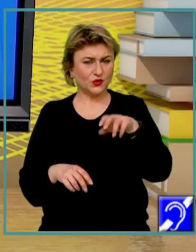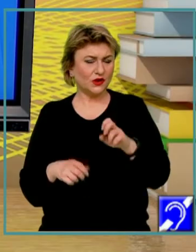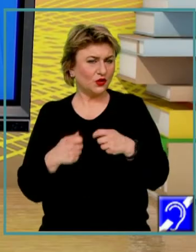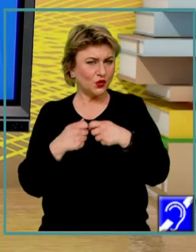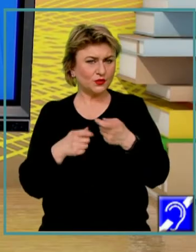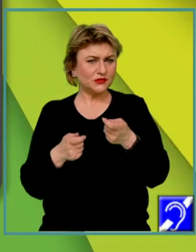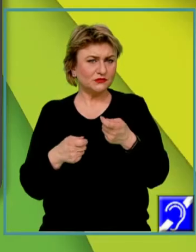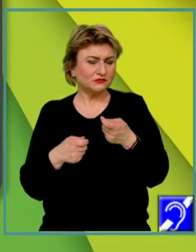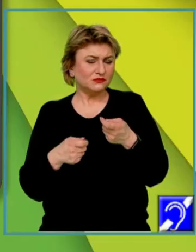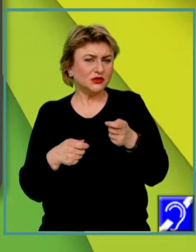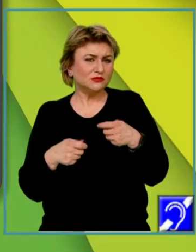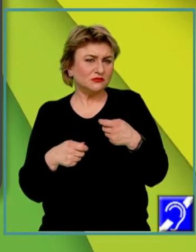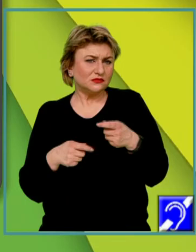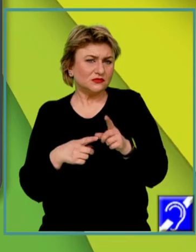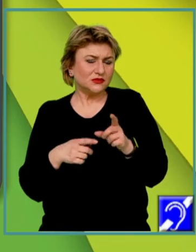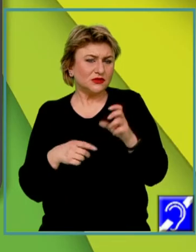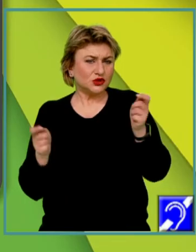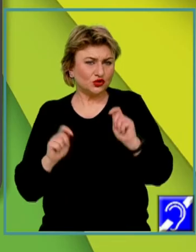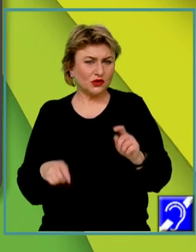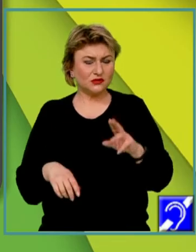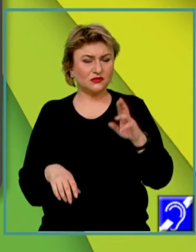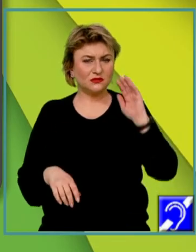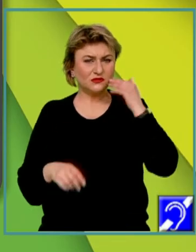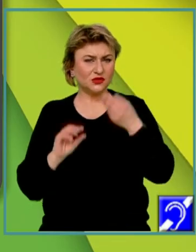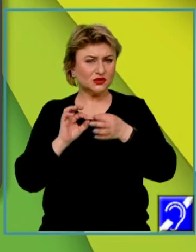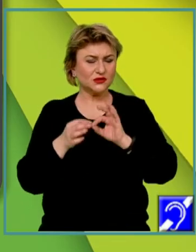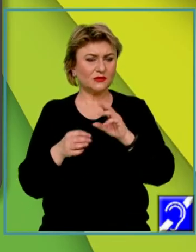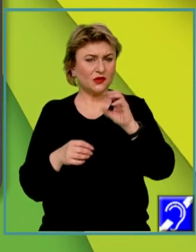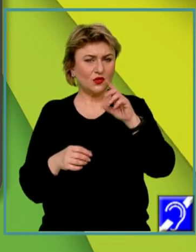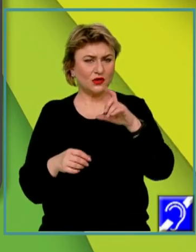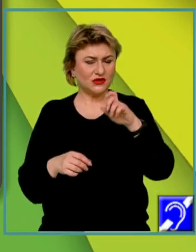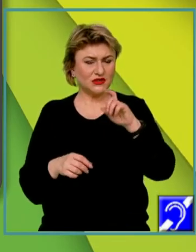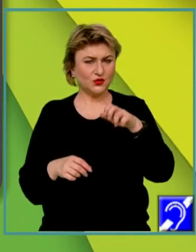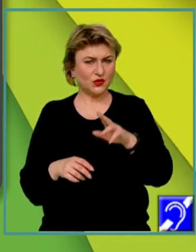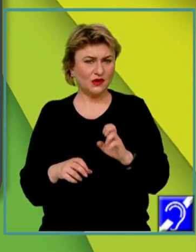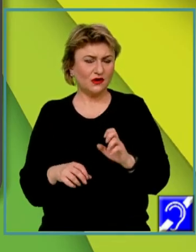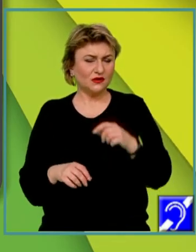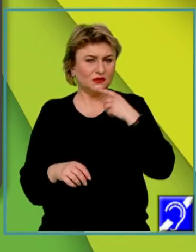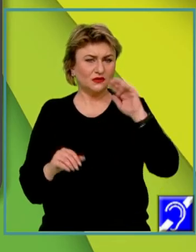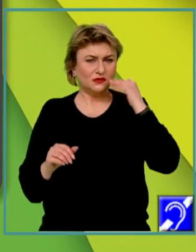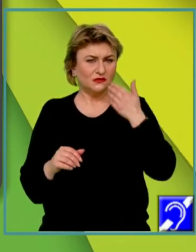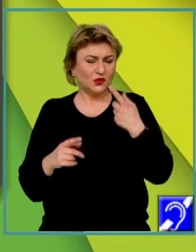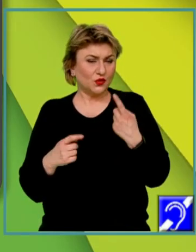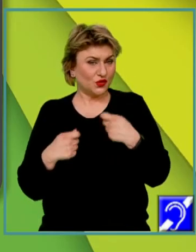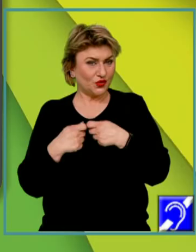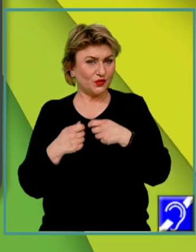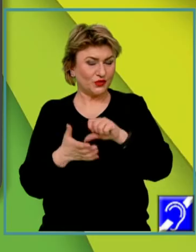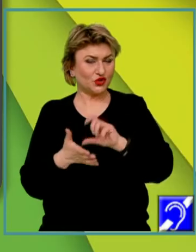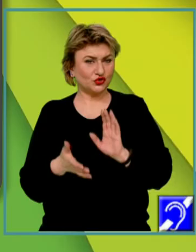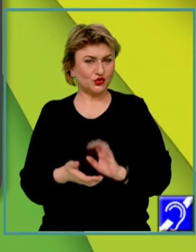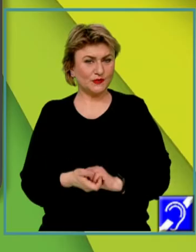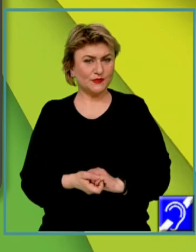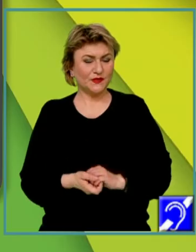social mijlociu. Să ne reamintim ce înseamnă coeziune, să ne reamintim ce înseamnă un grup mijlociu.